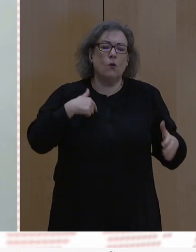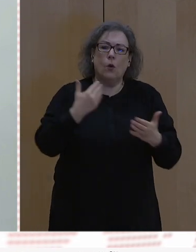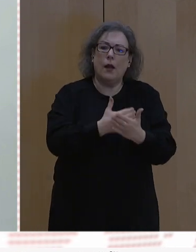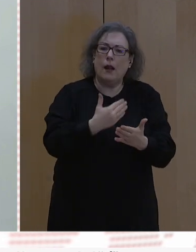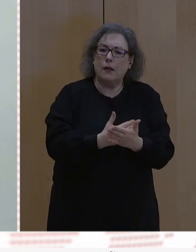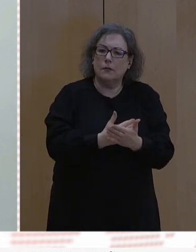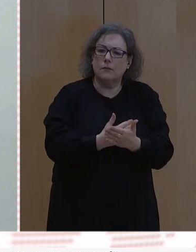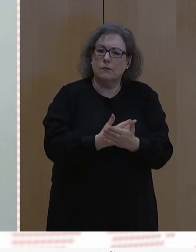inleddes.